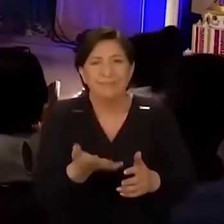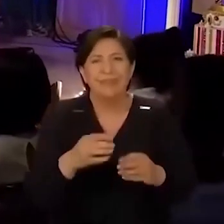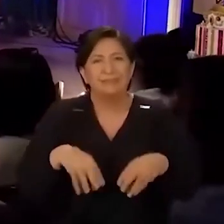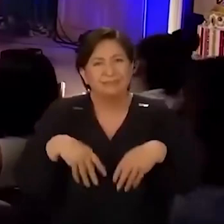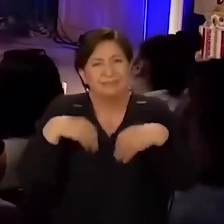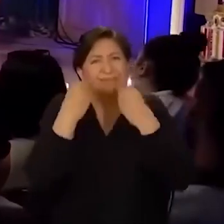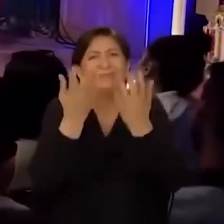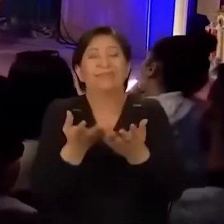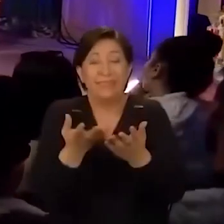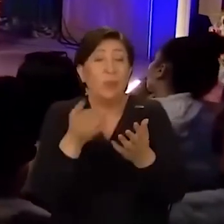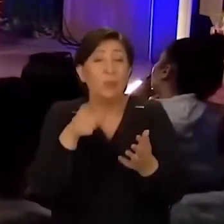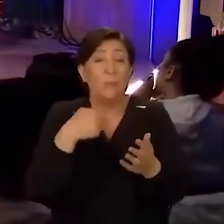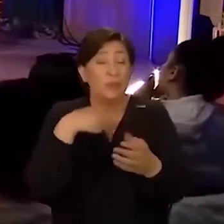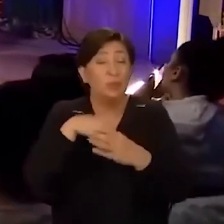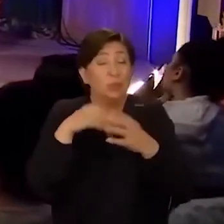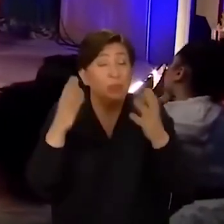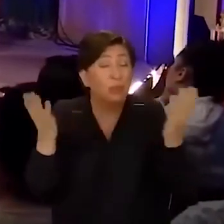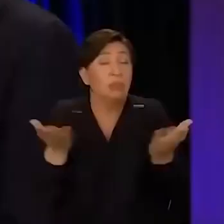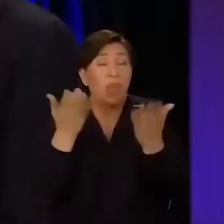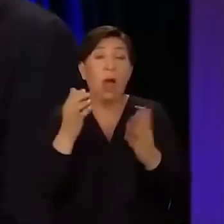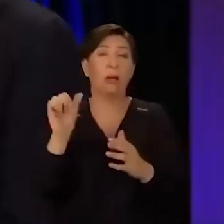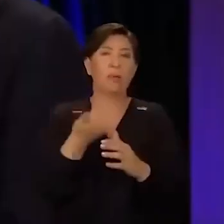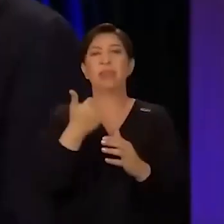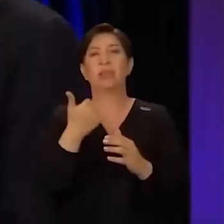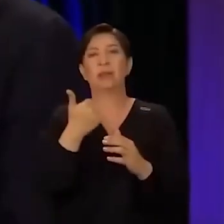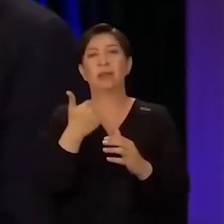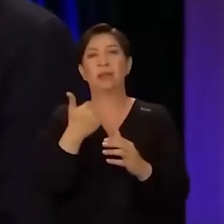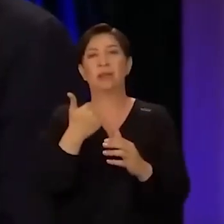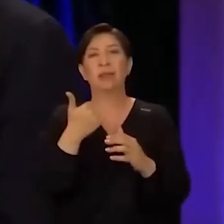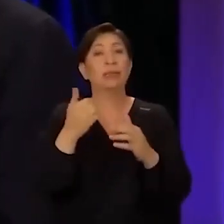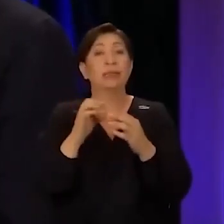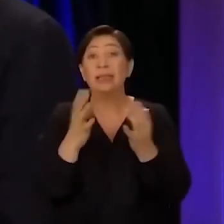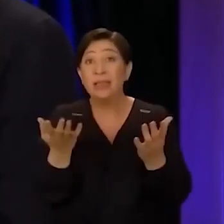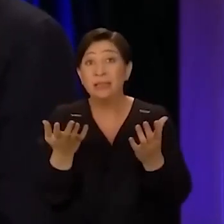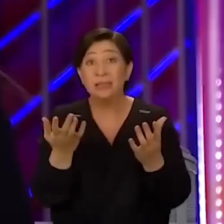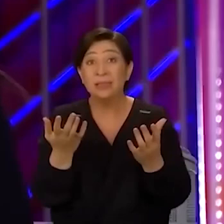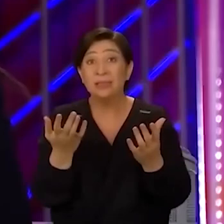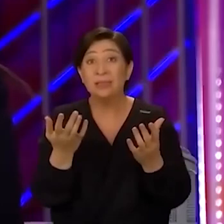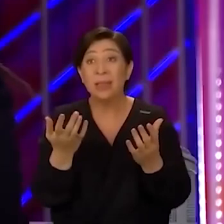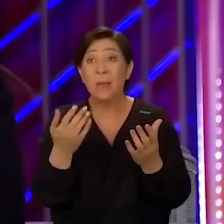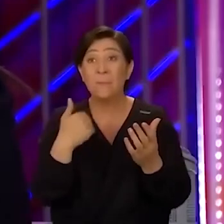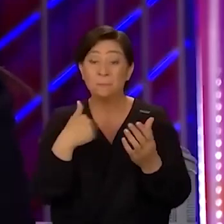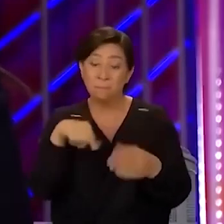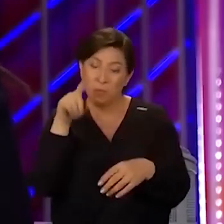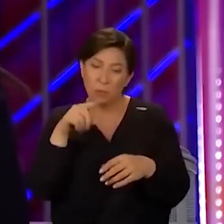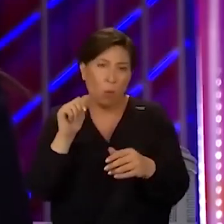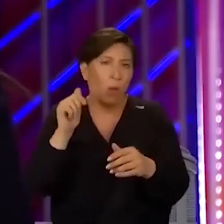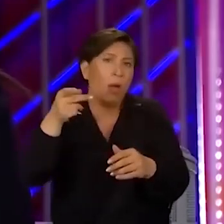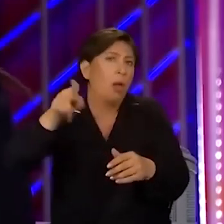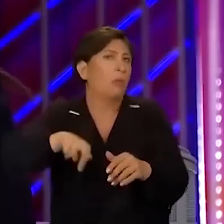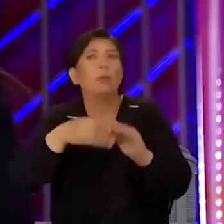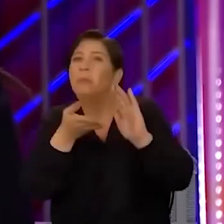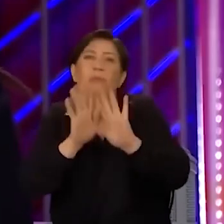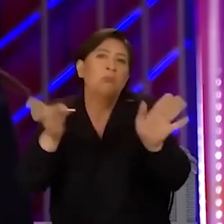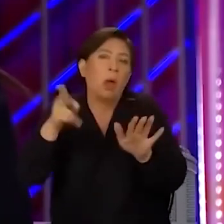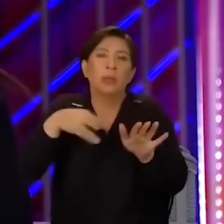Bu da benim için çok daha kıymetli. Çünkü ben bir gün ölüp gittikten sonra